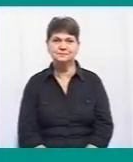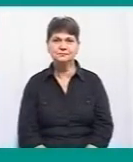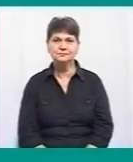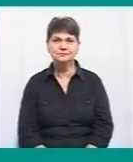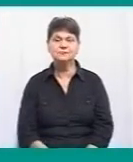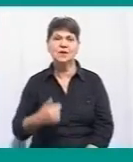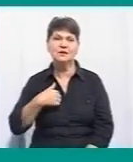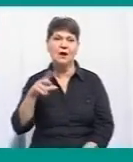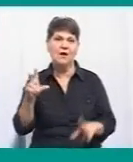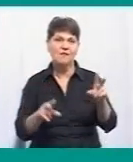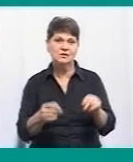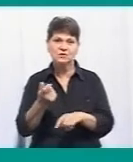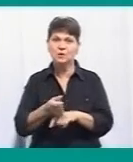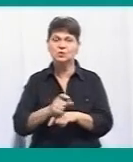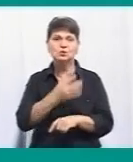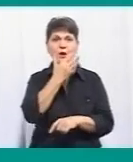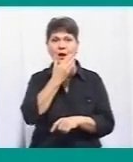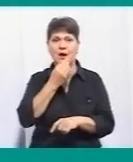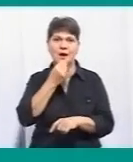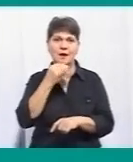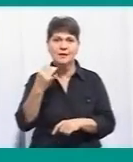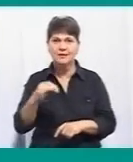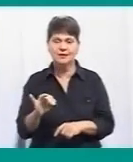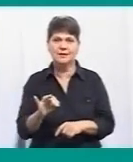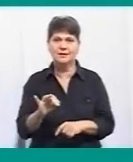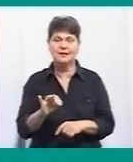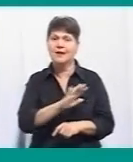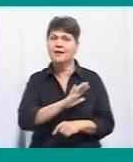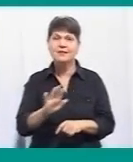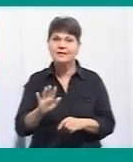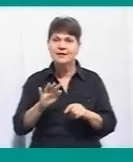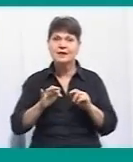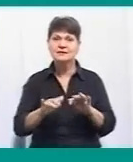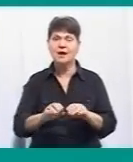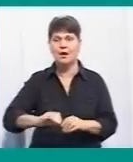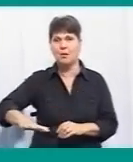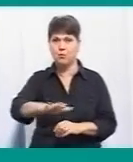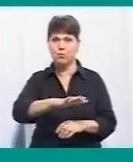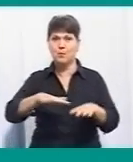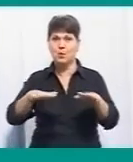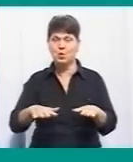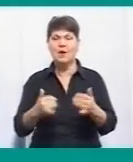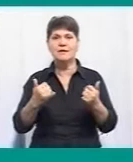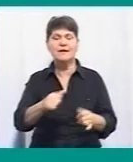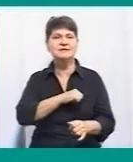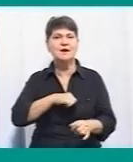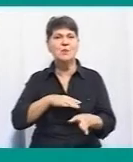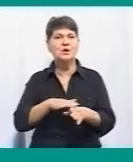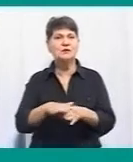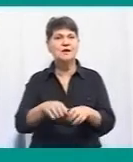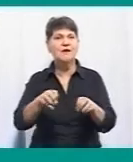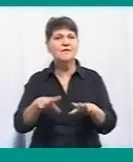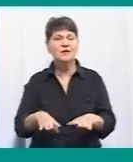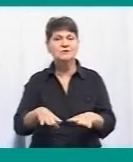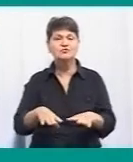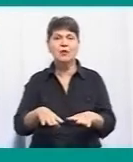Я вважаю, що дуже гарний не тільки захід, а й простір для самореалізації, для вирішення